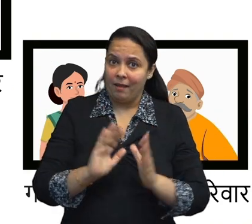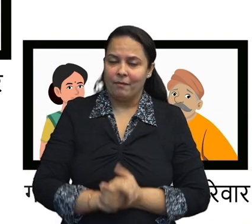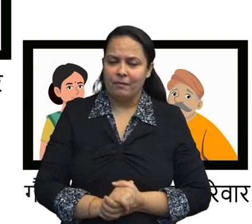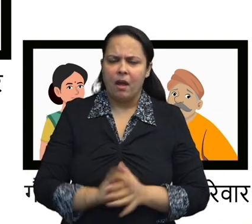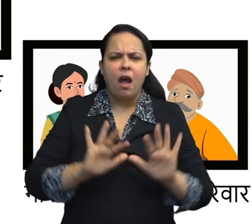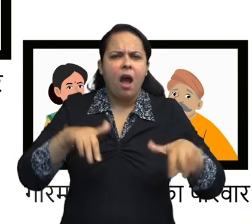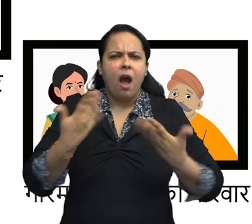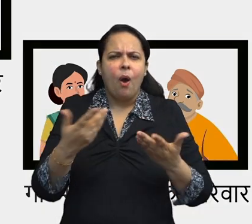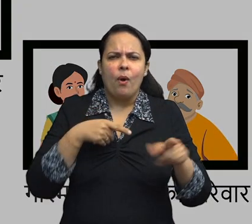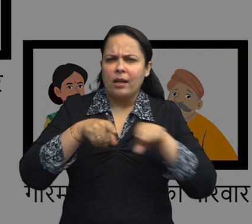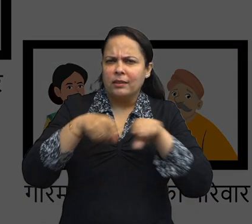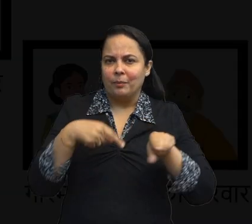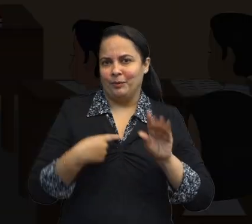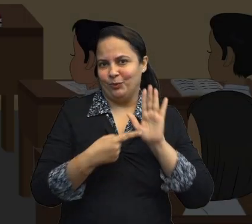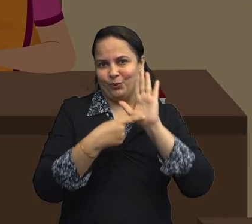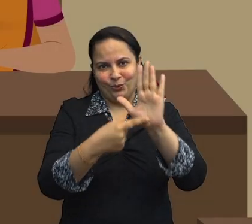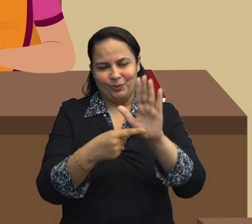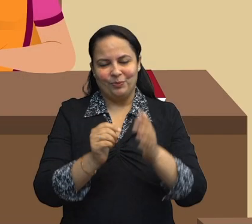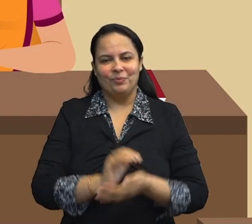कैसे कैसे